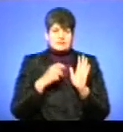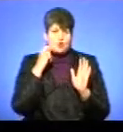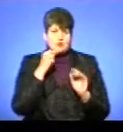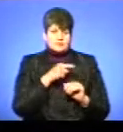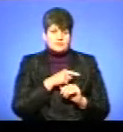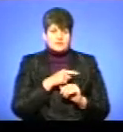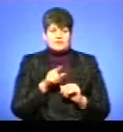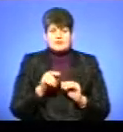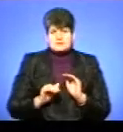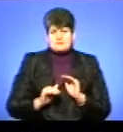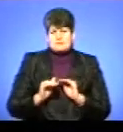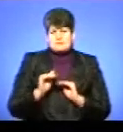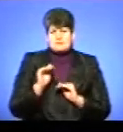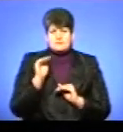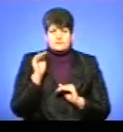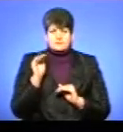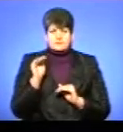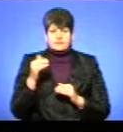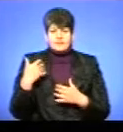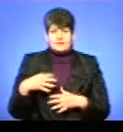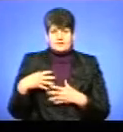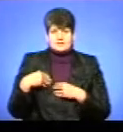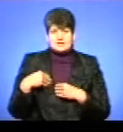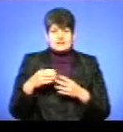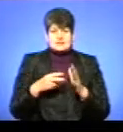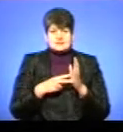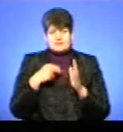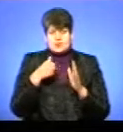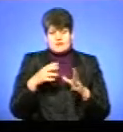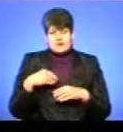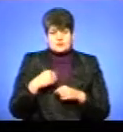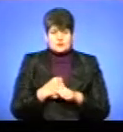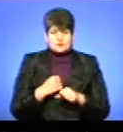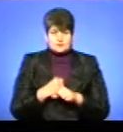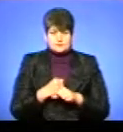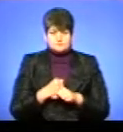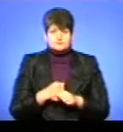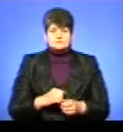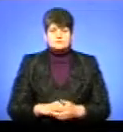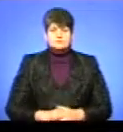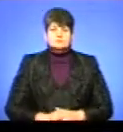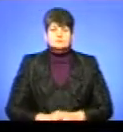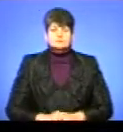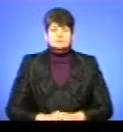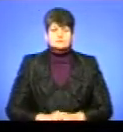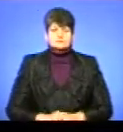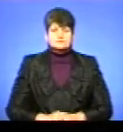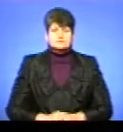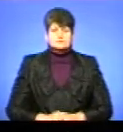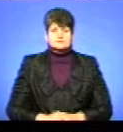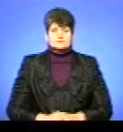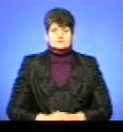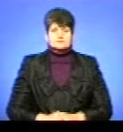мене, з самого маличку, ми вже, так сказати, сім років разом працюємо. Богдан Буденчук, Оксана Галіаш, новини.